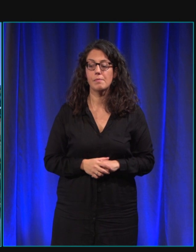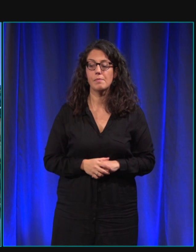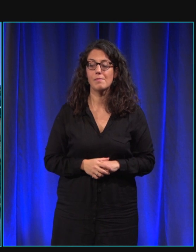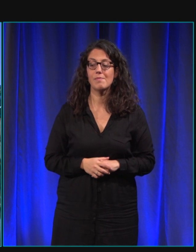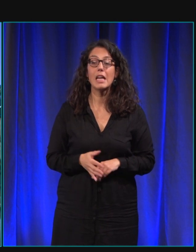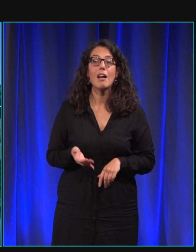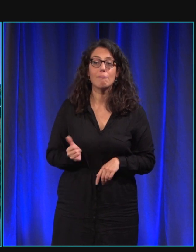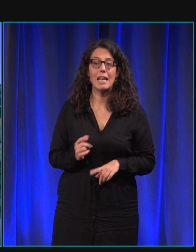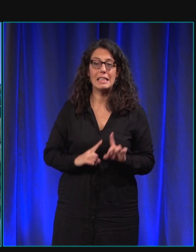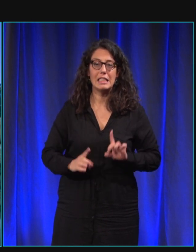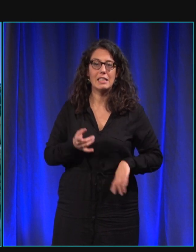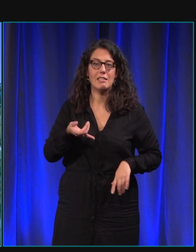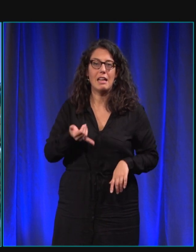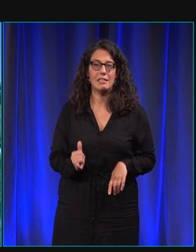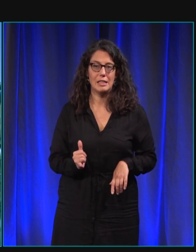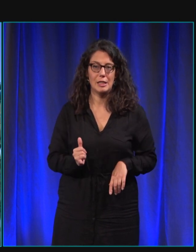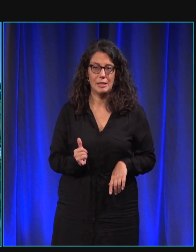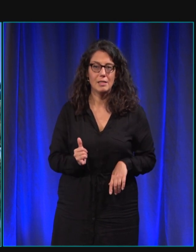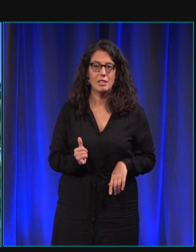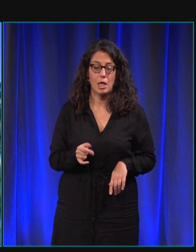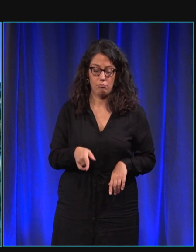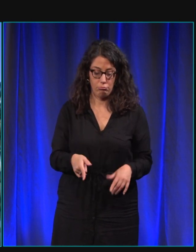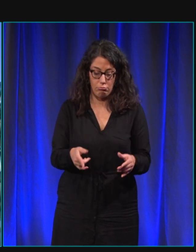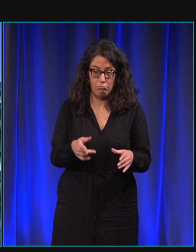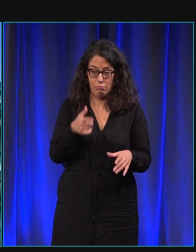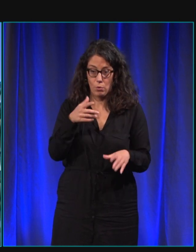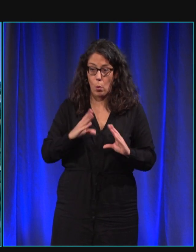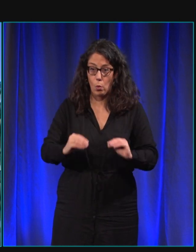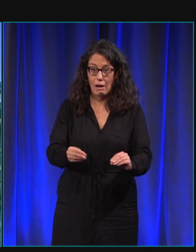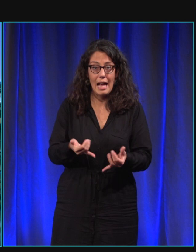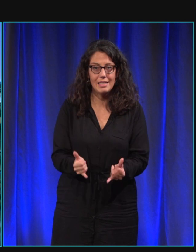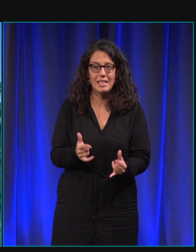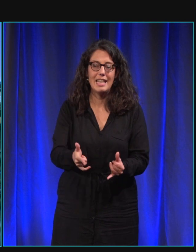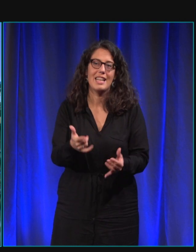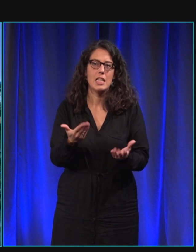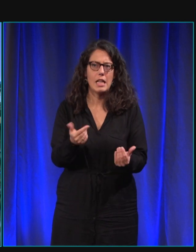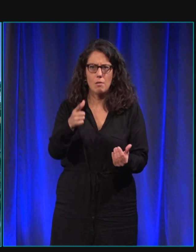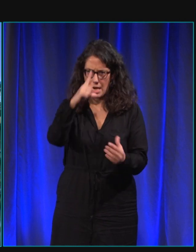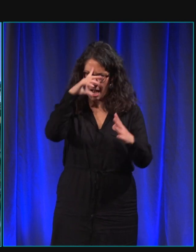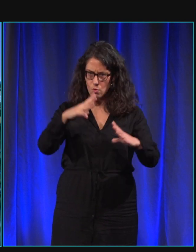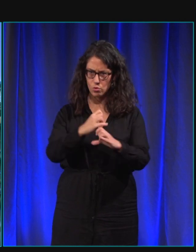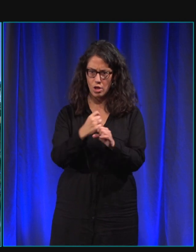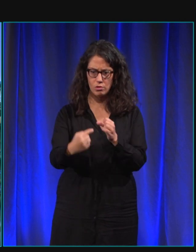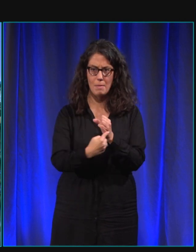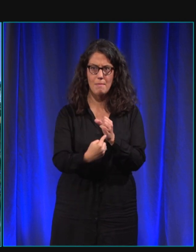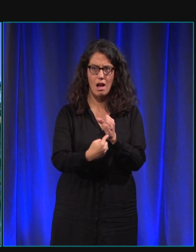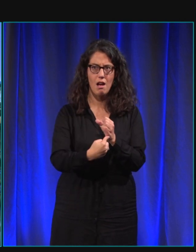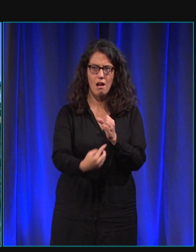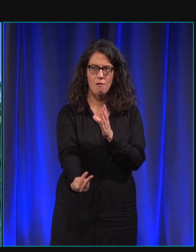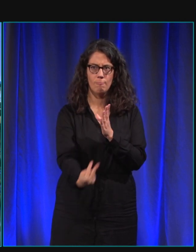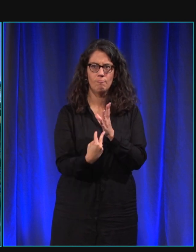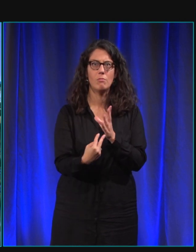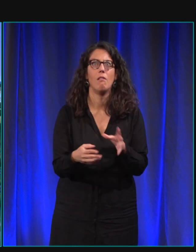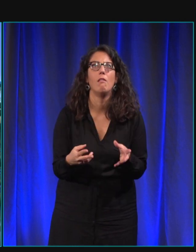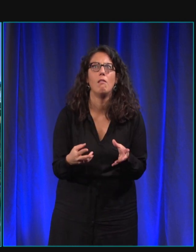donc là, je viens de lui signer le assis et Neville s'est assis et il attend. Alors là, il est très concentré sur mes mains pour savoir,